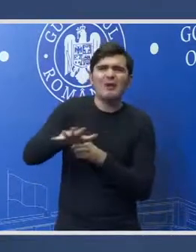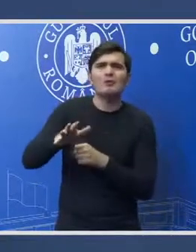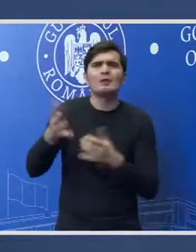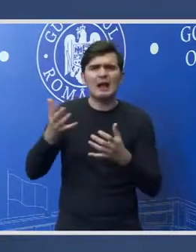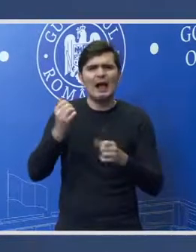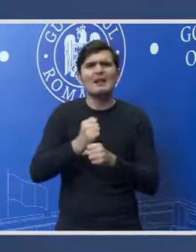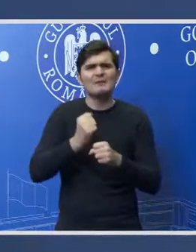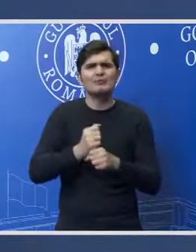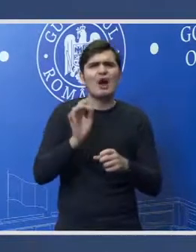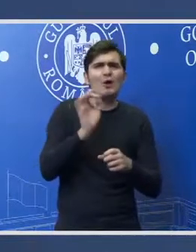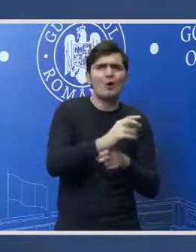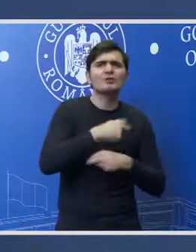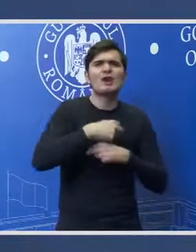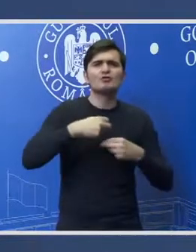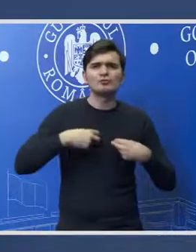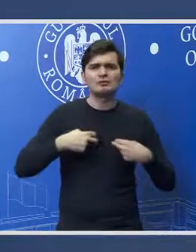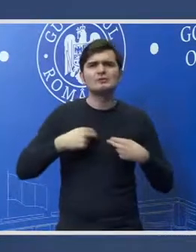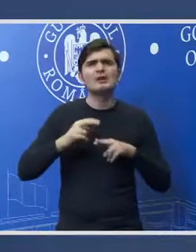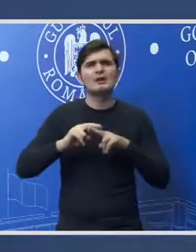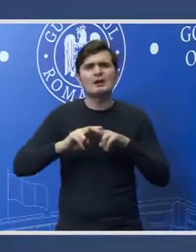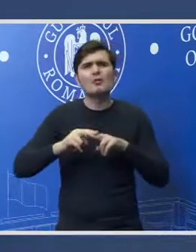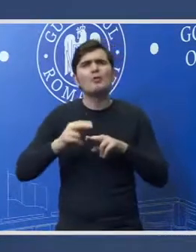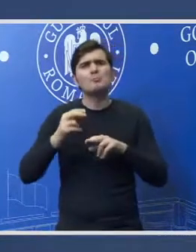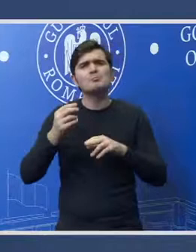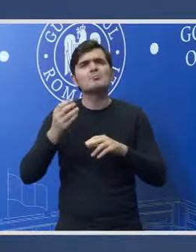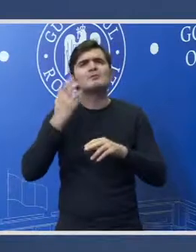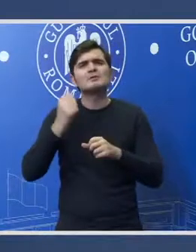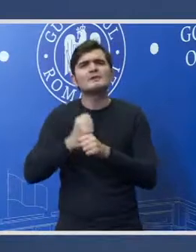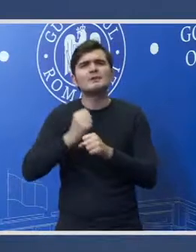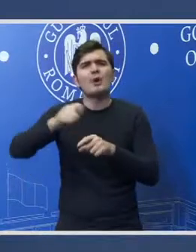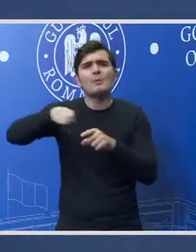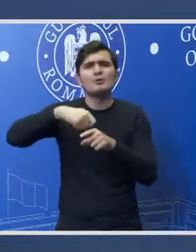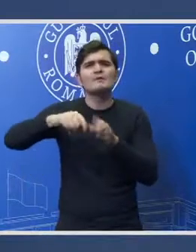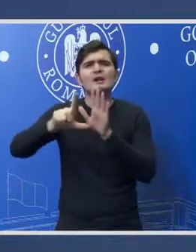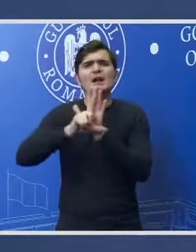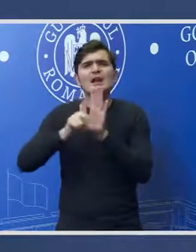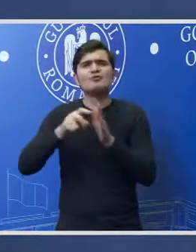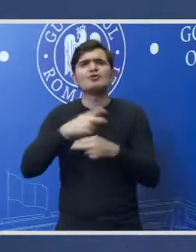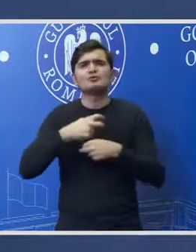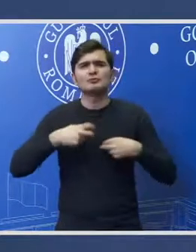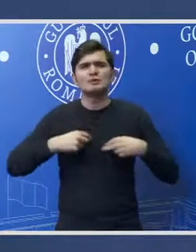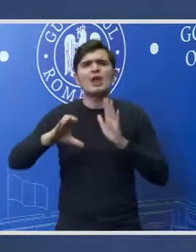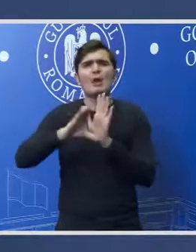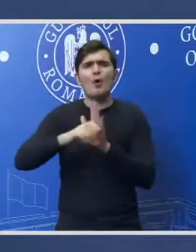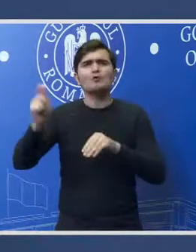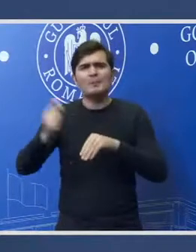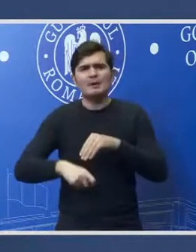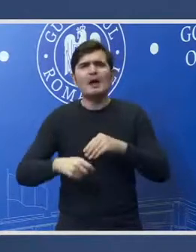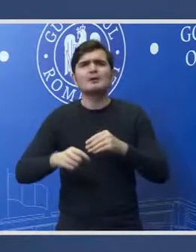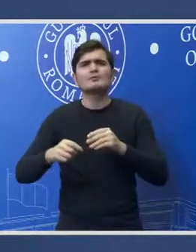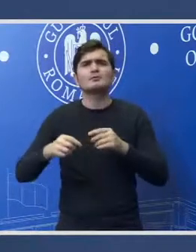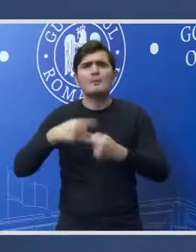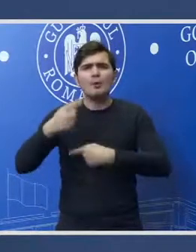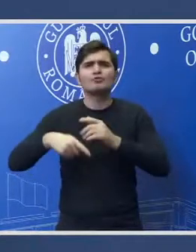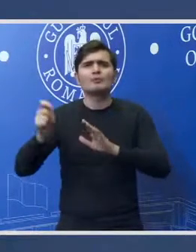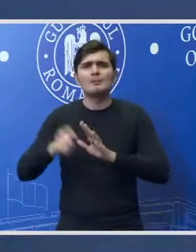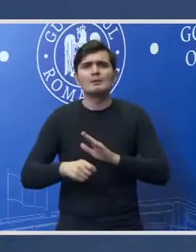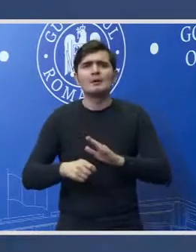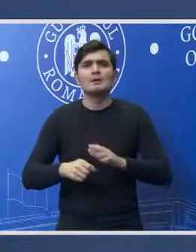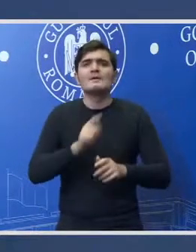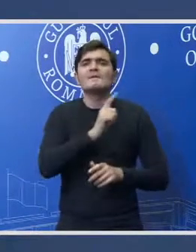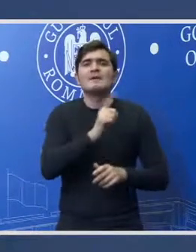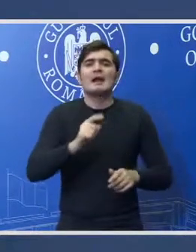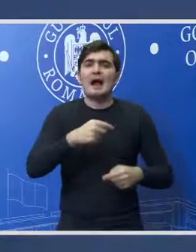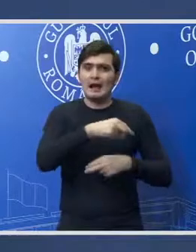justiție atunci date prin modificări legislative pe legile justiției și pe codul penal și procedură penal au fost rând pe rând